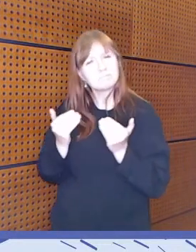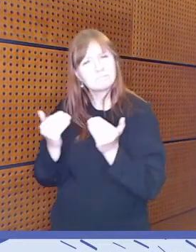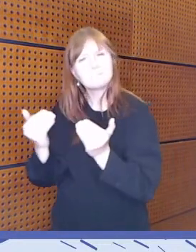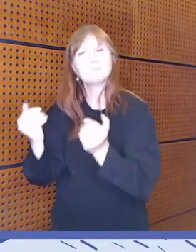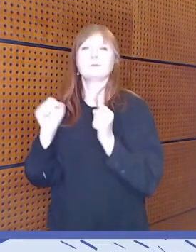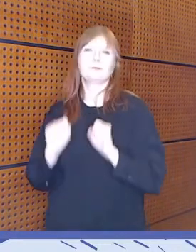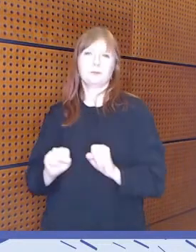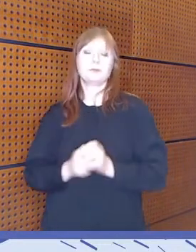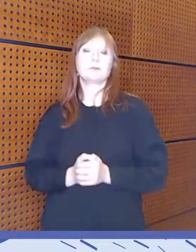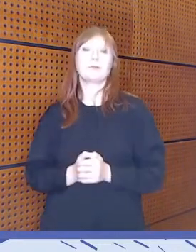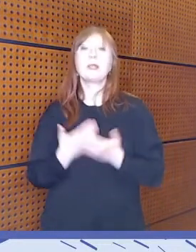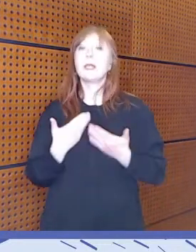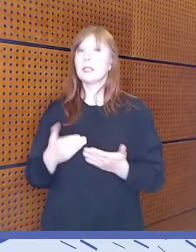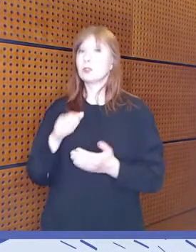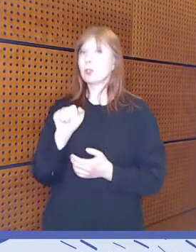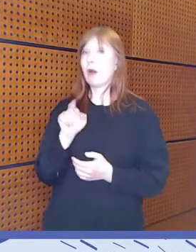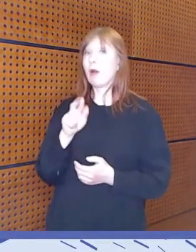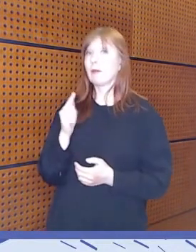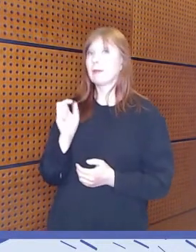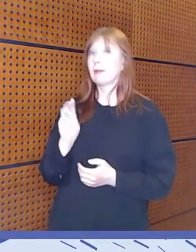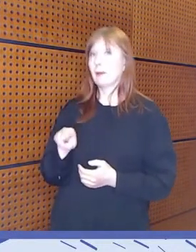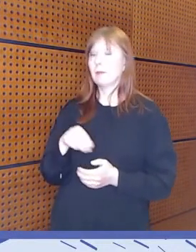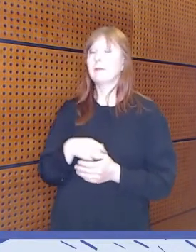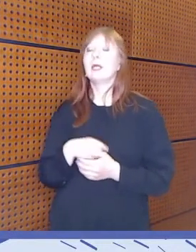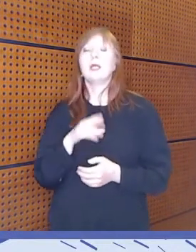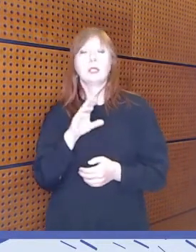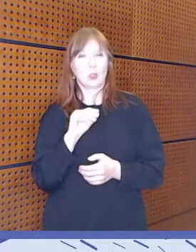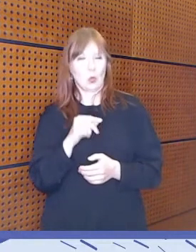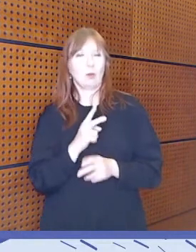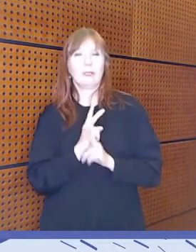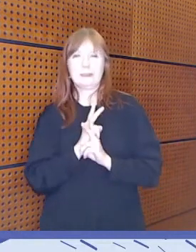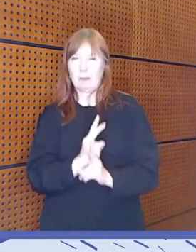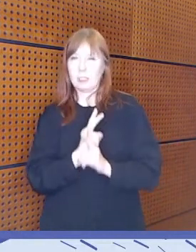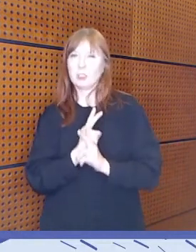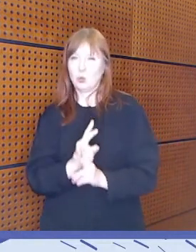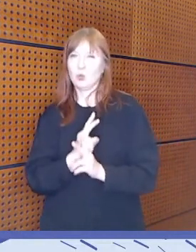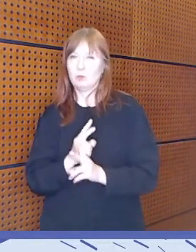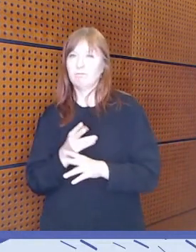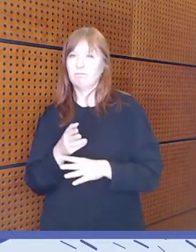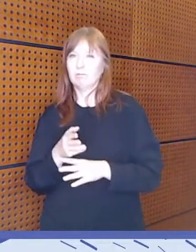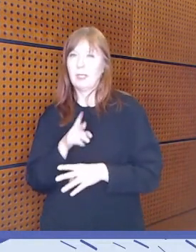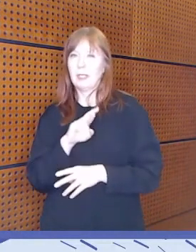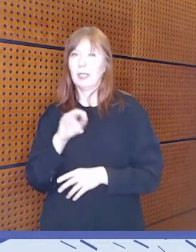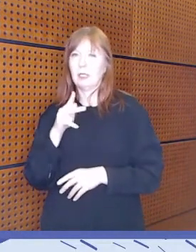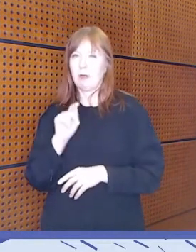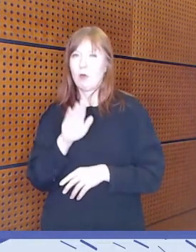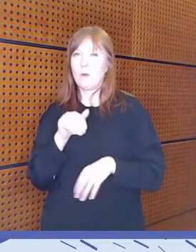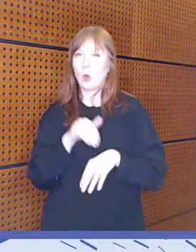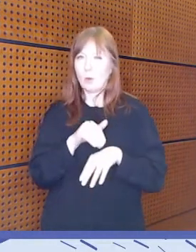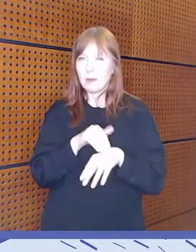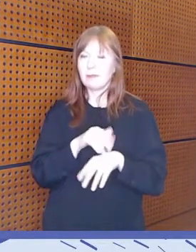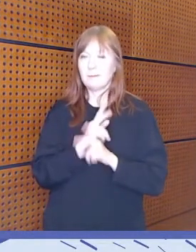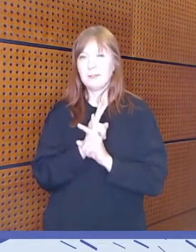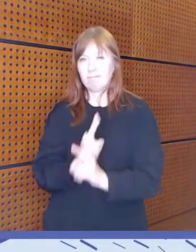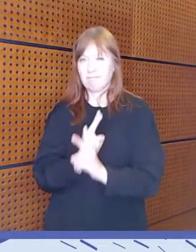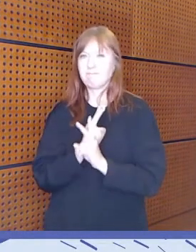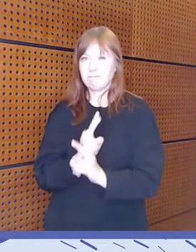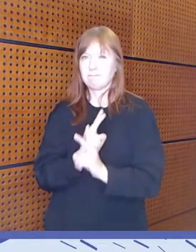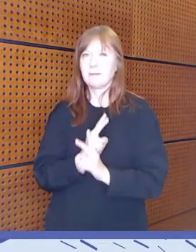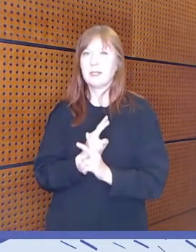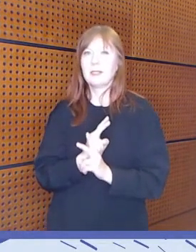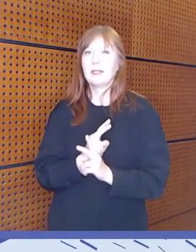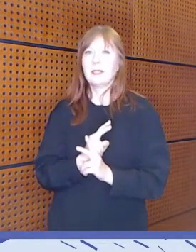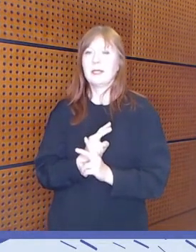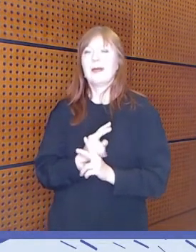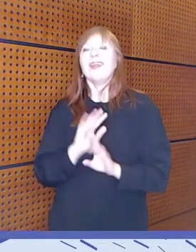Kiitos. Ja Artem, ole hyvä. Joo, mä samaistun tuohon Riikan kommenttiin tavallaan siitä, se, tai siis mä